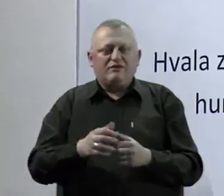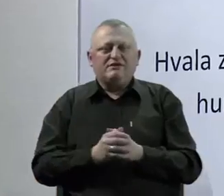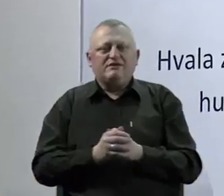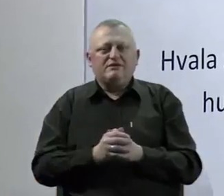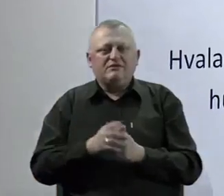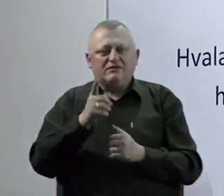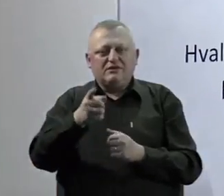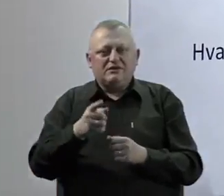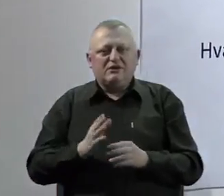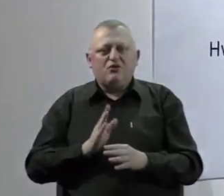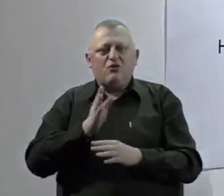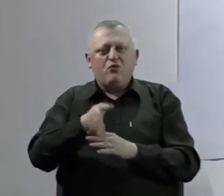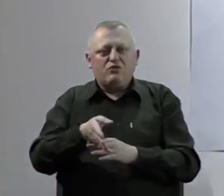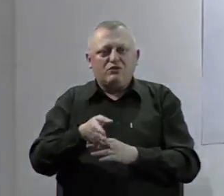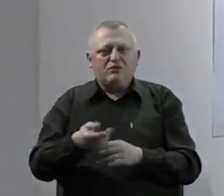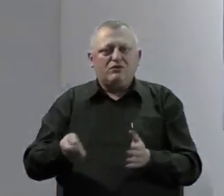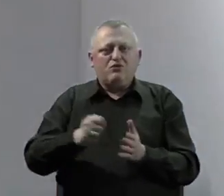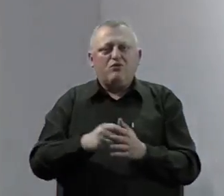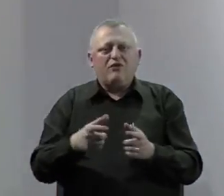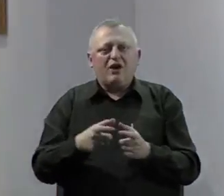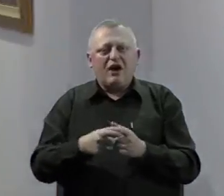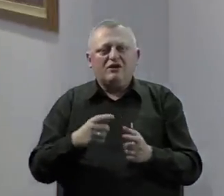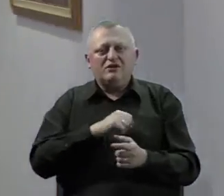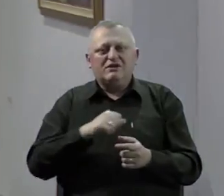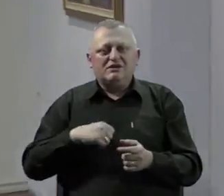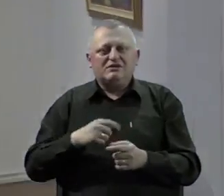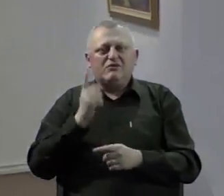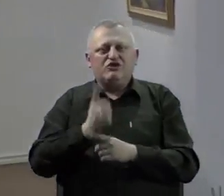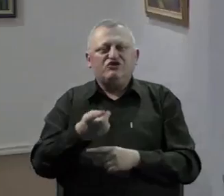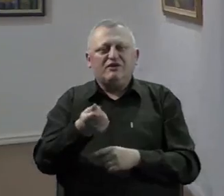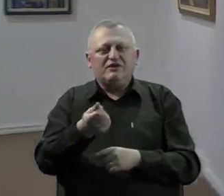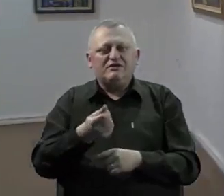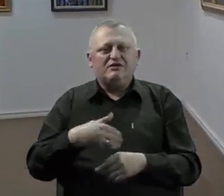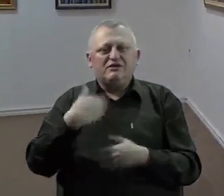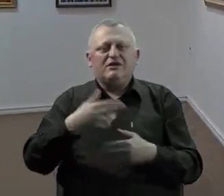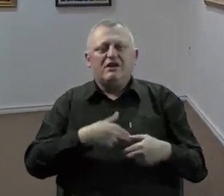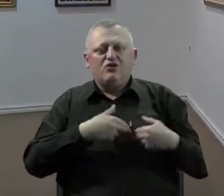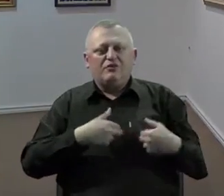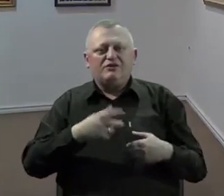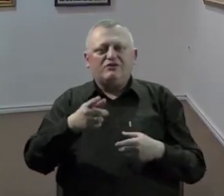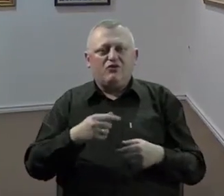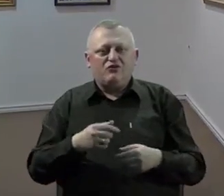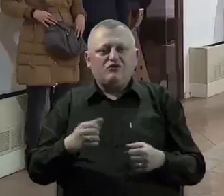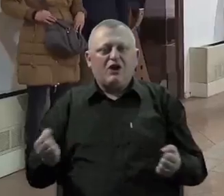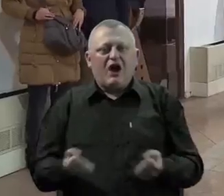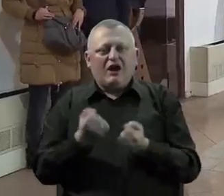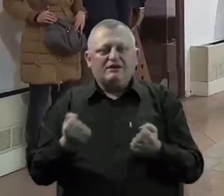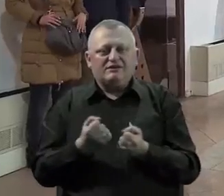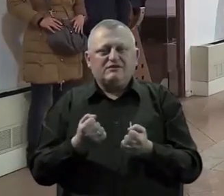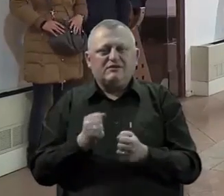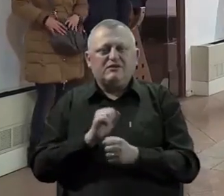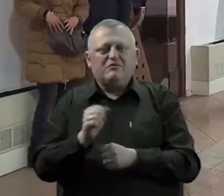Tako su posjetioci izložbe kupovali kartu koju su sami određivali cijen i dali doprinos ovoj plemenitoj akciji